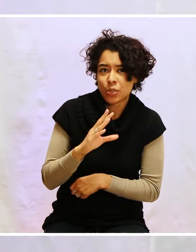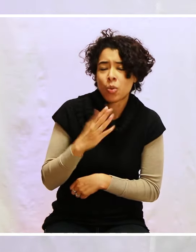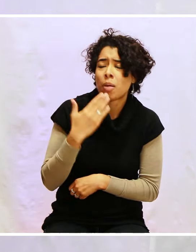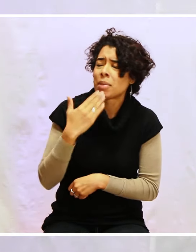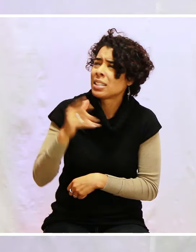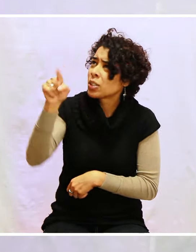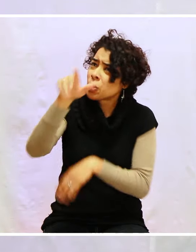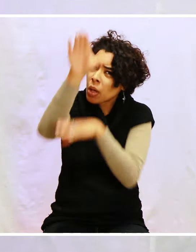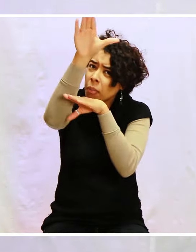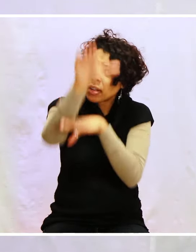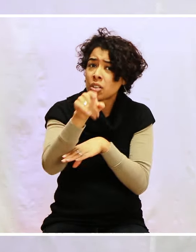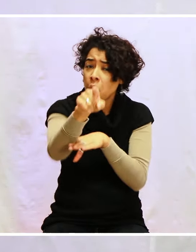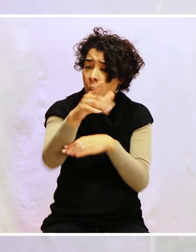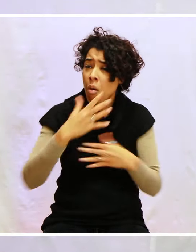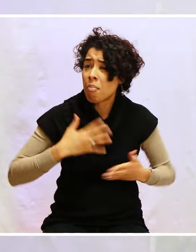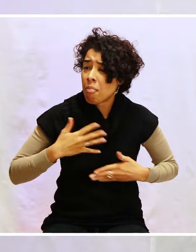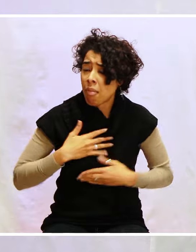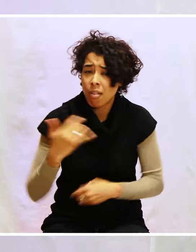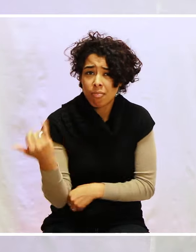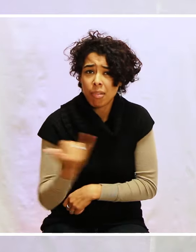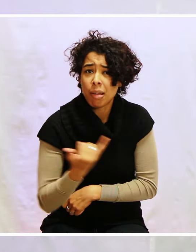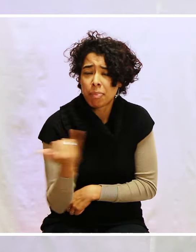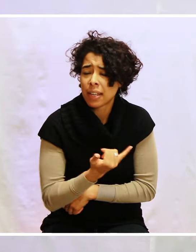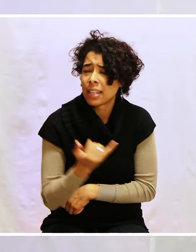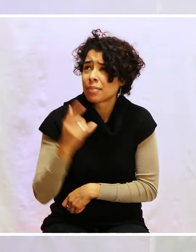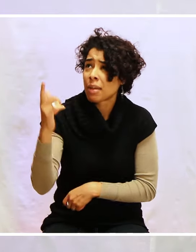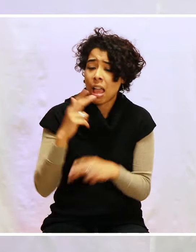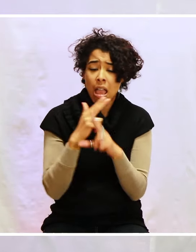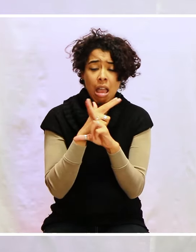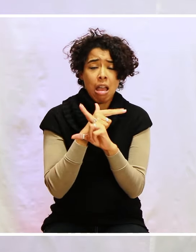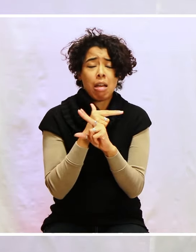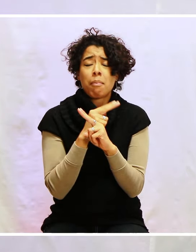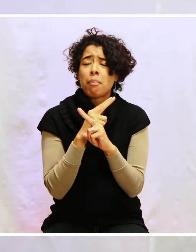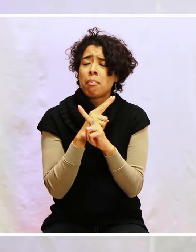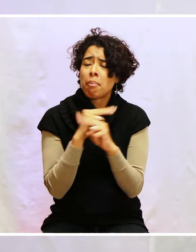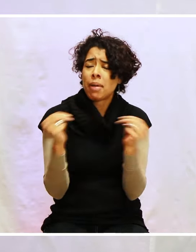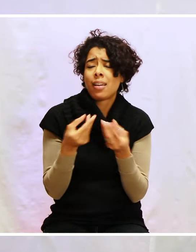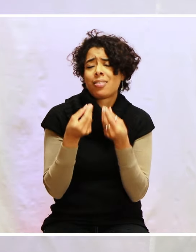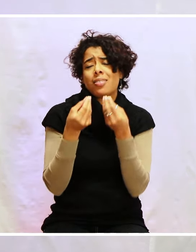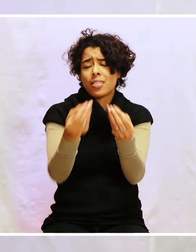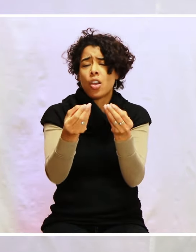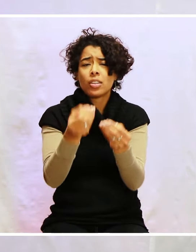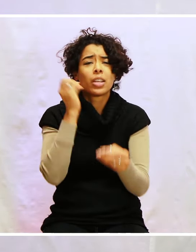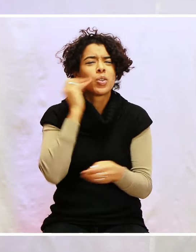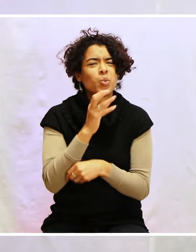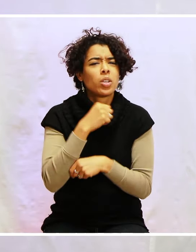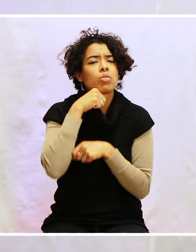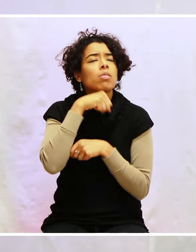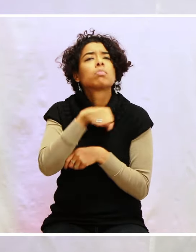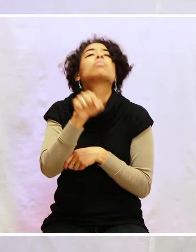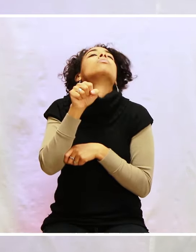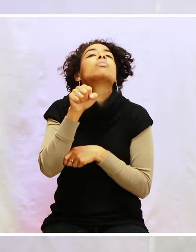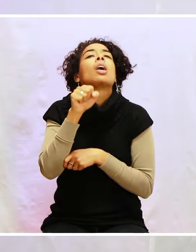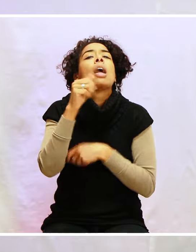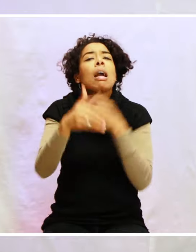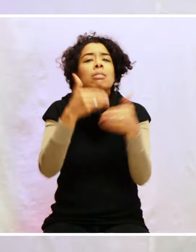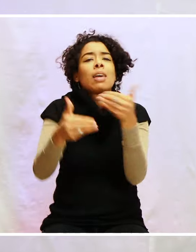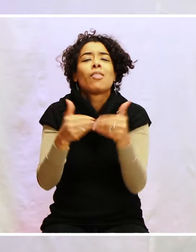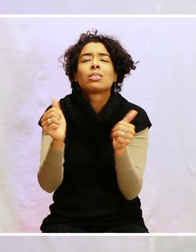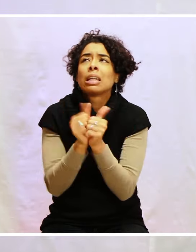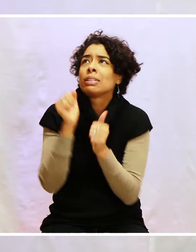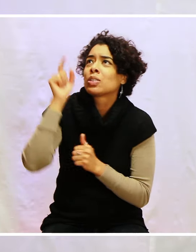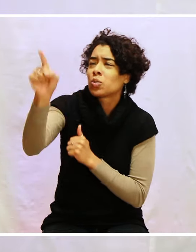ta protection, ils n'ont rien à craindre. Seigneur, que ta paix les remplisse et que chaque jour, ils avancent tête haute pour toi. Merci Seigneur de les